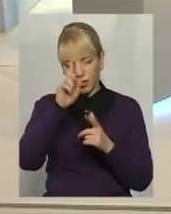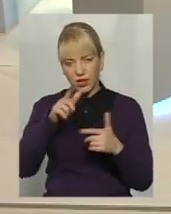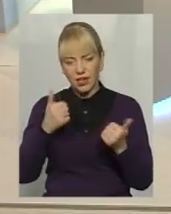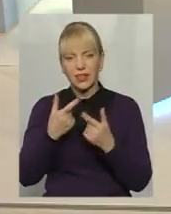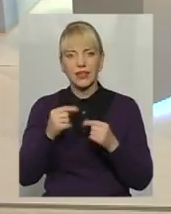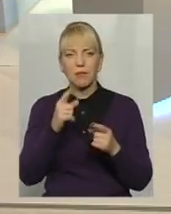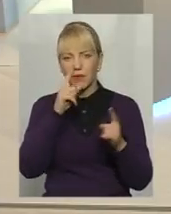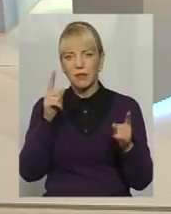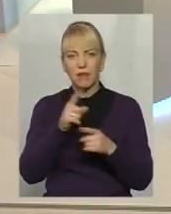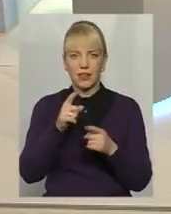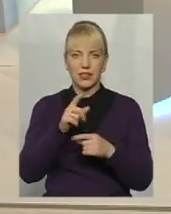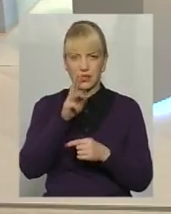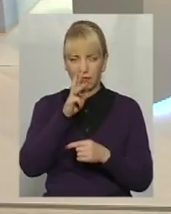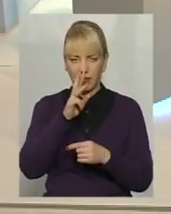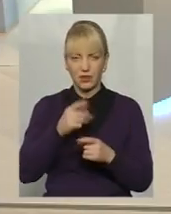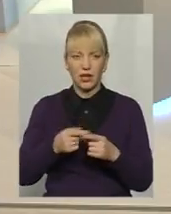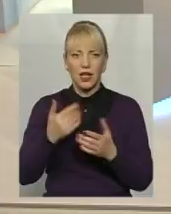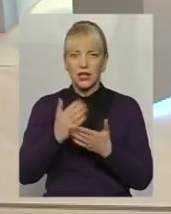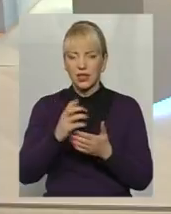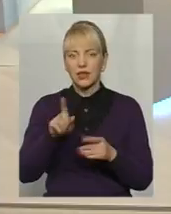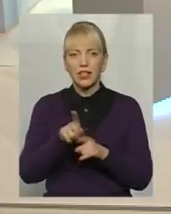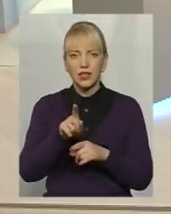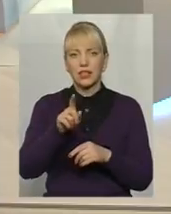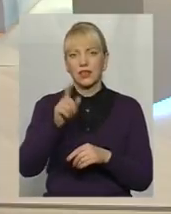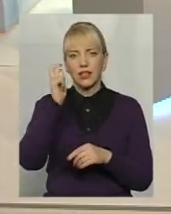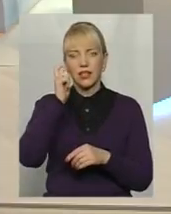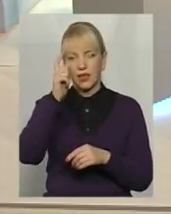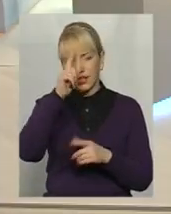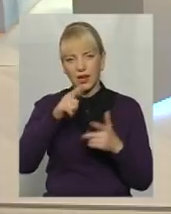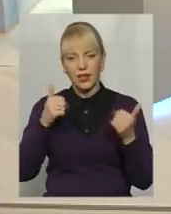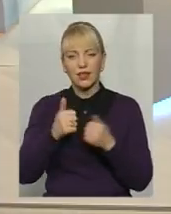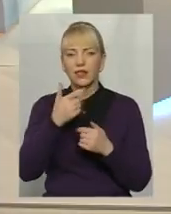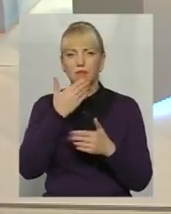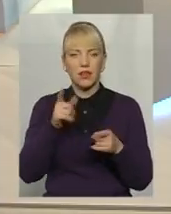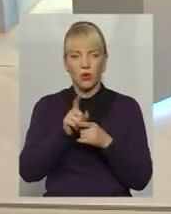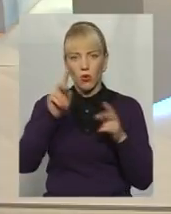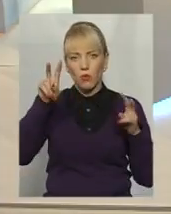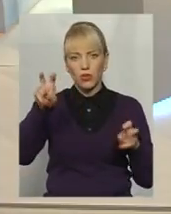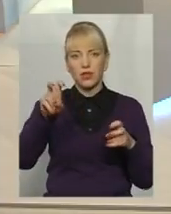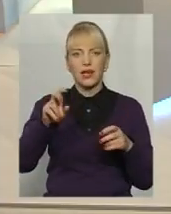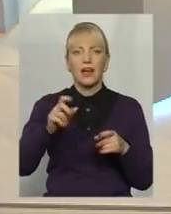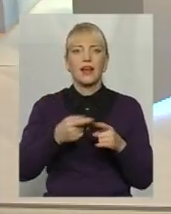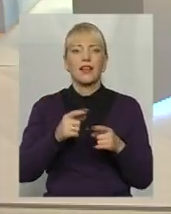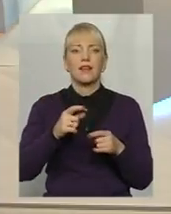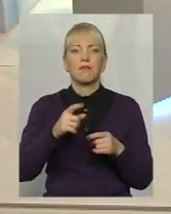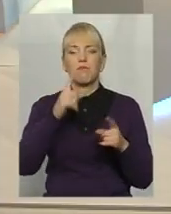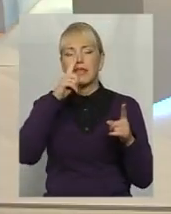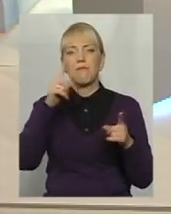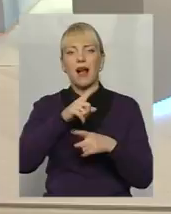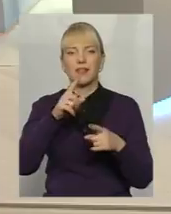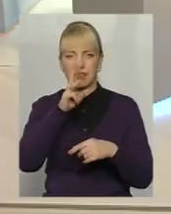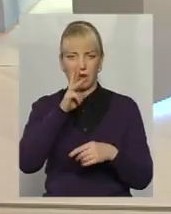країн європейських, в яких немає взагалі такого поняття мінімальна заробітна плата, там встановлено більш на договірному рівні між профспілками,